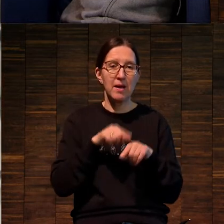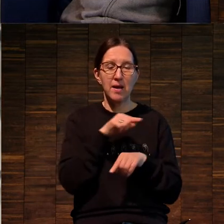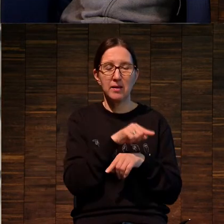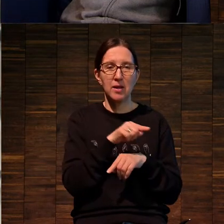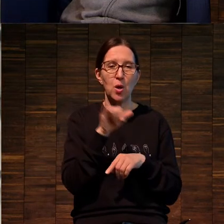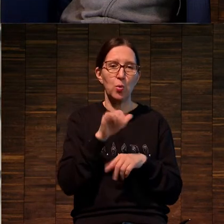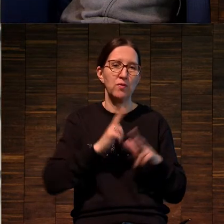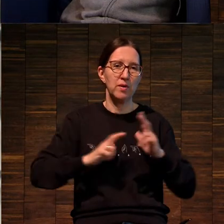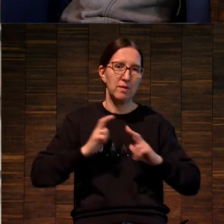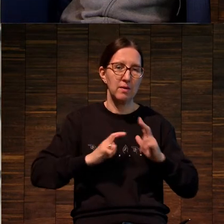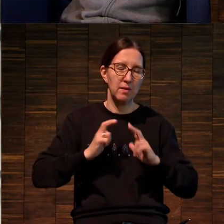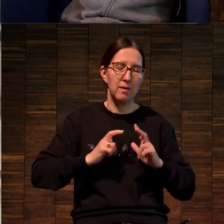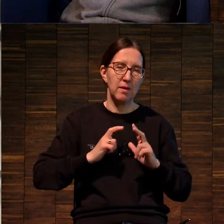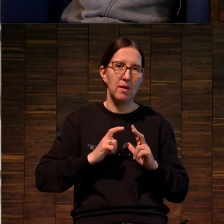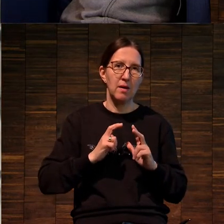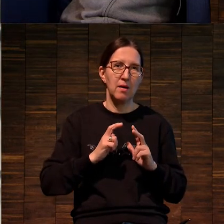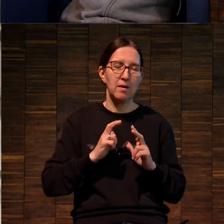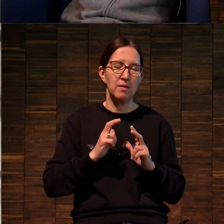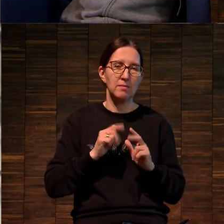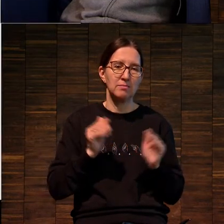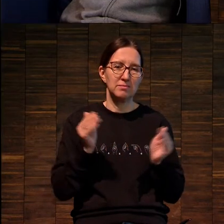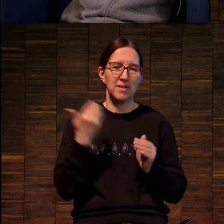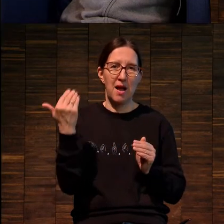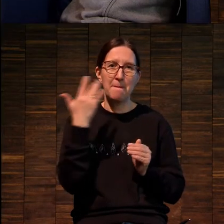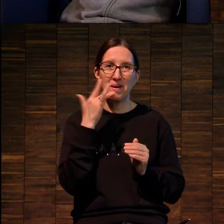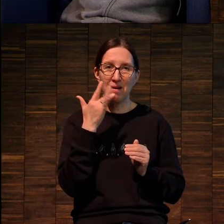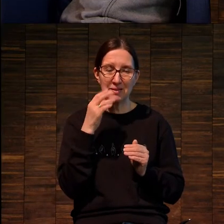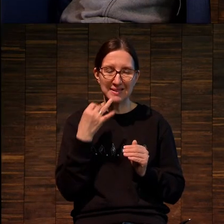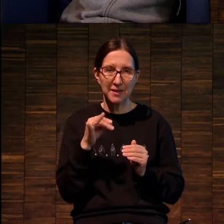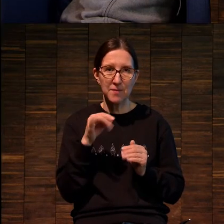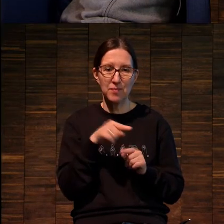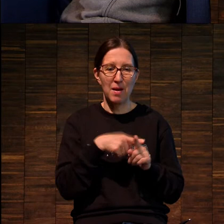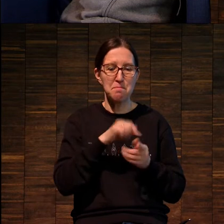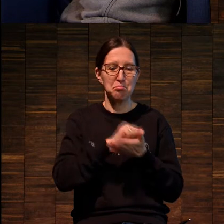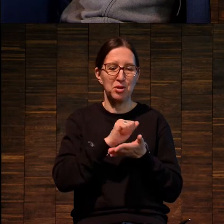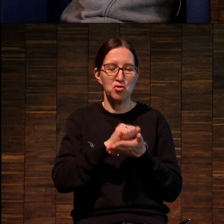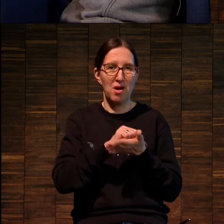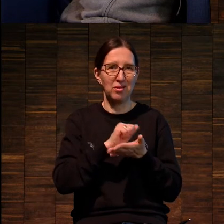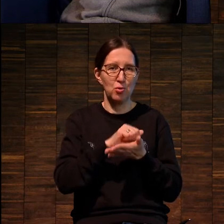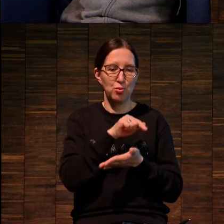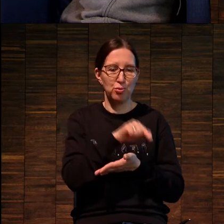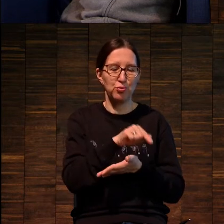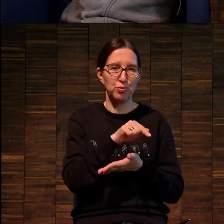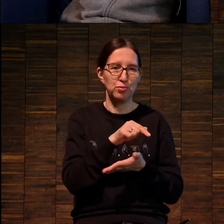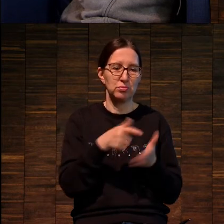Limited Art Editions, вот эту печатную студию,